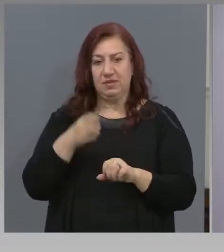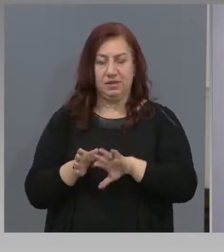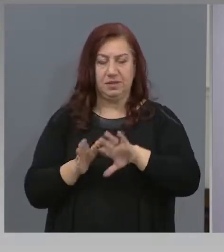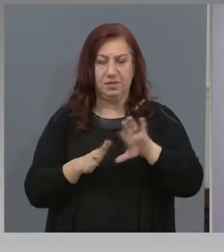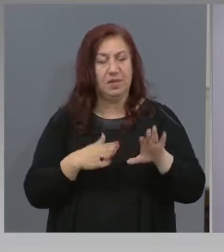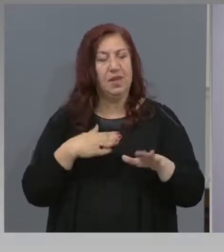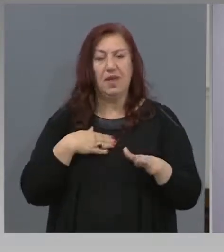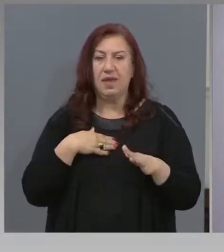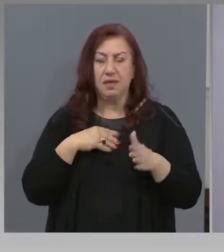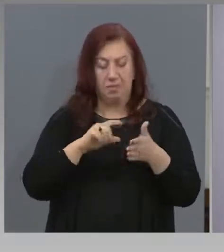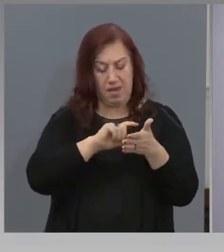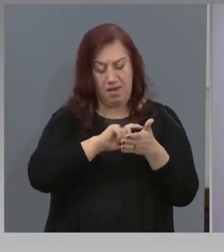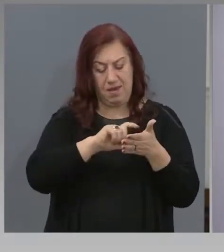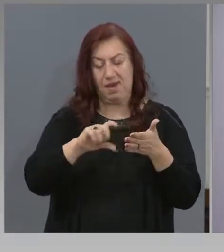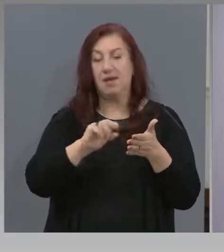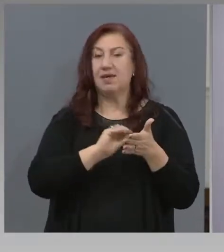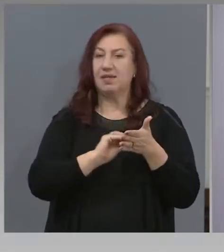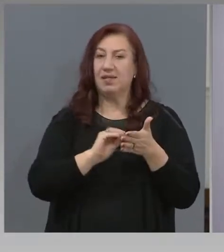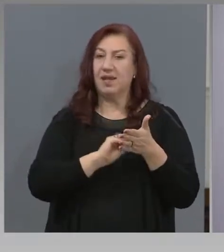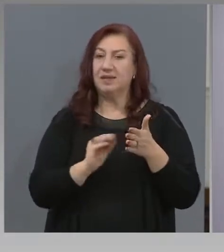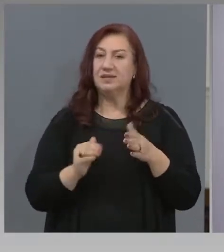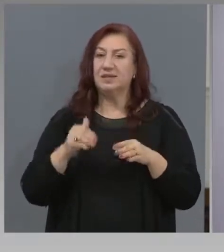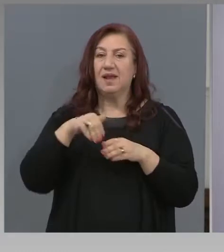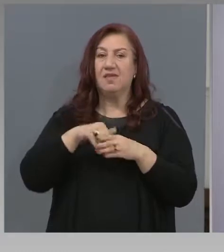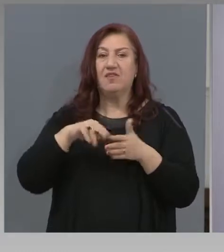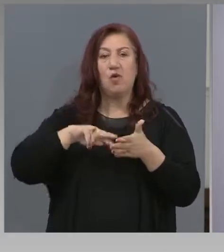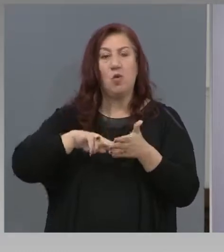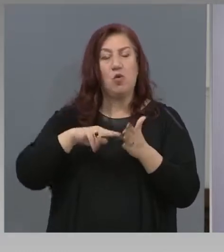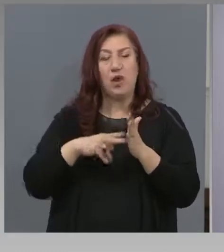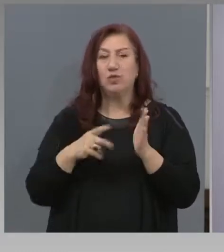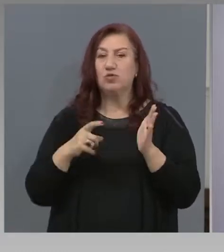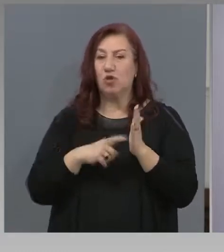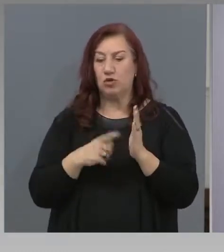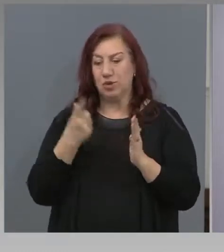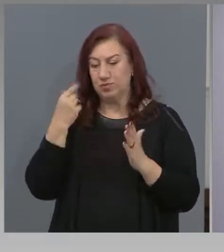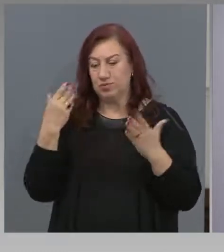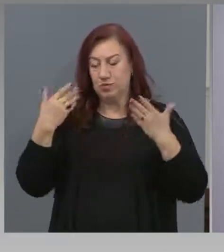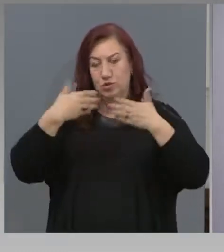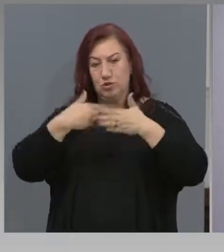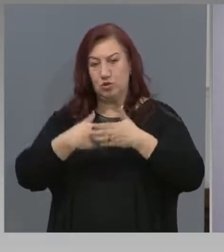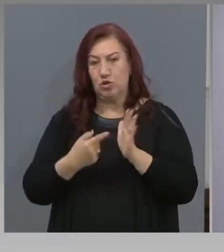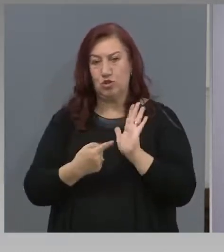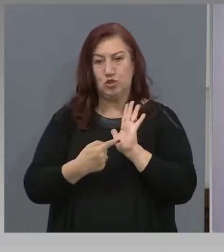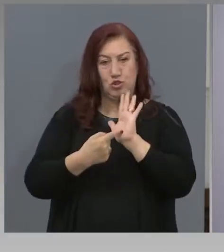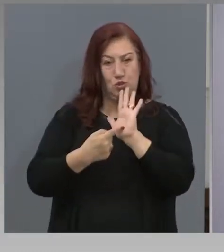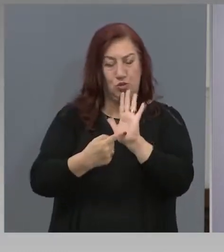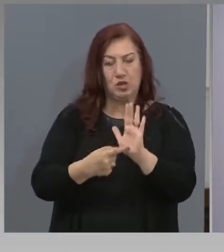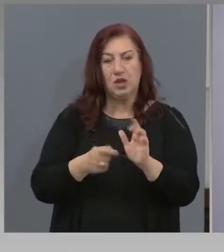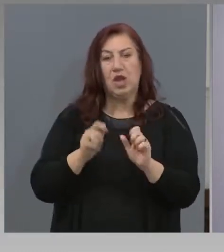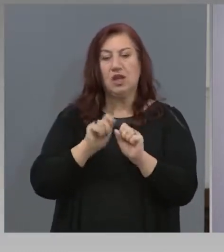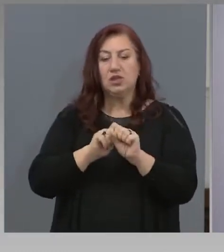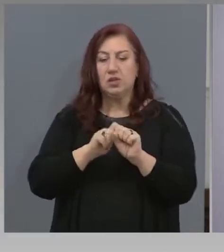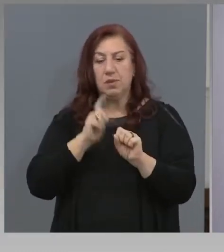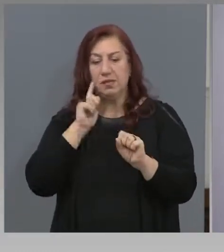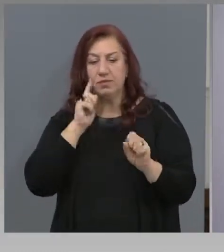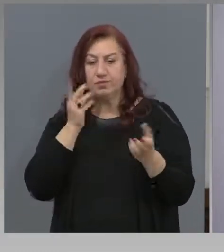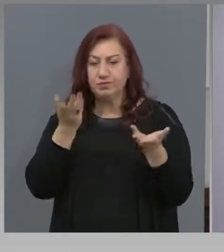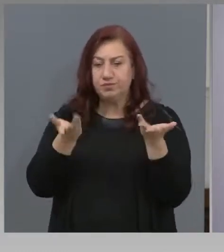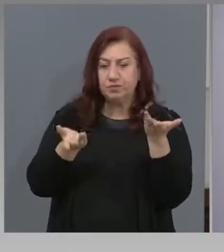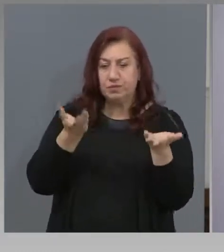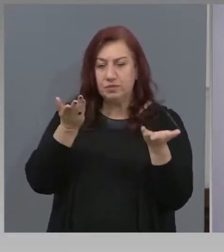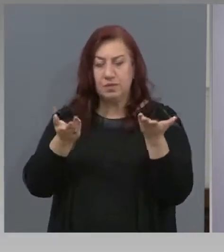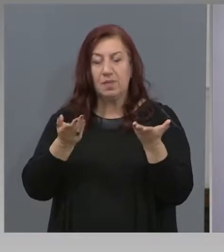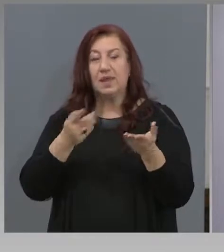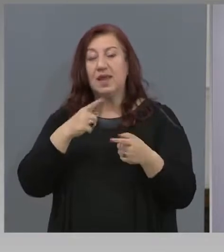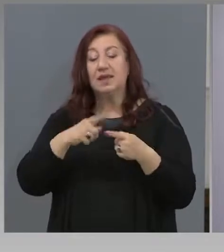в проектето закона, който с нощта беше представен, че ще се направи диагностика следващата учебна година.